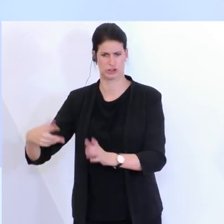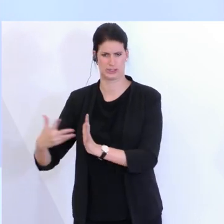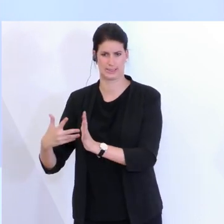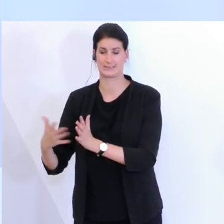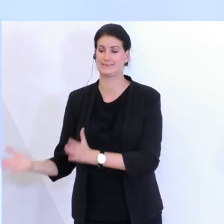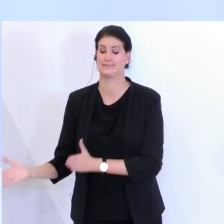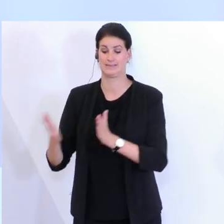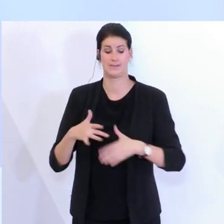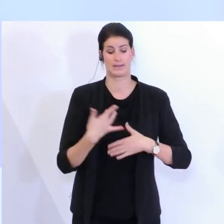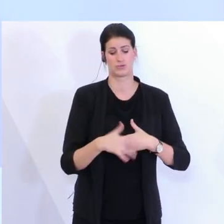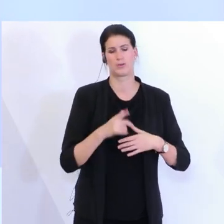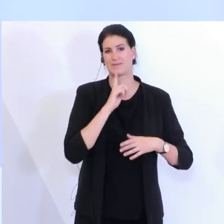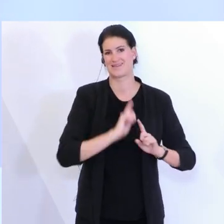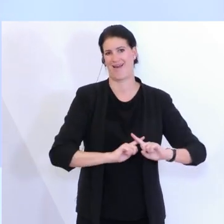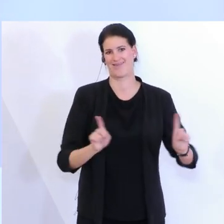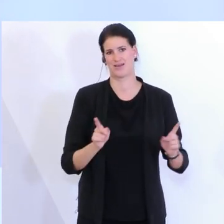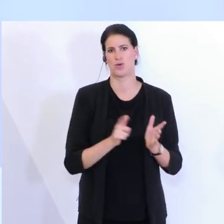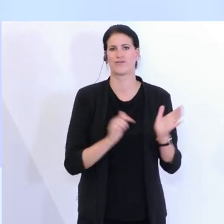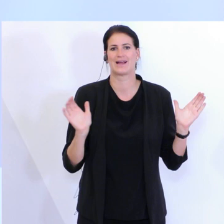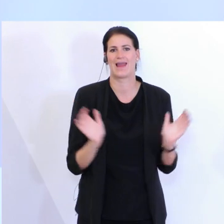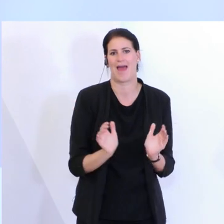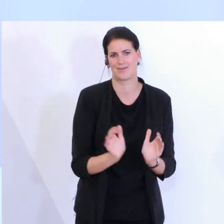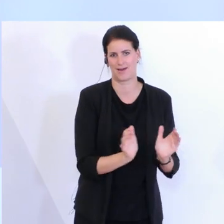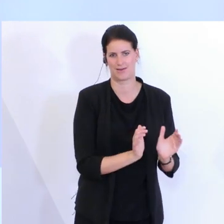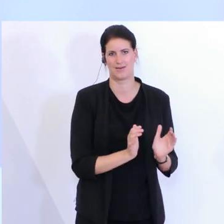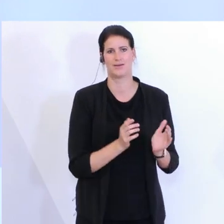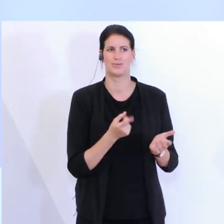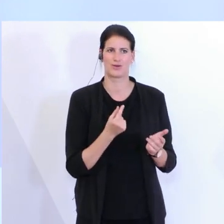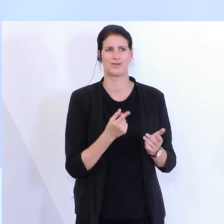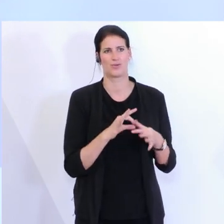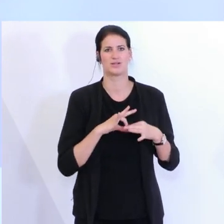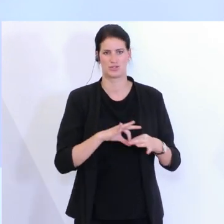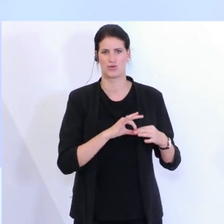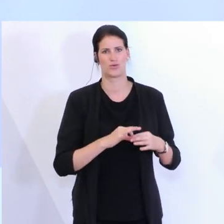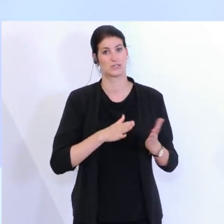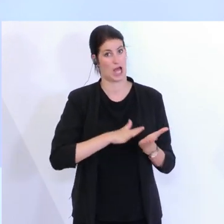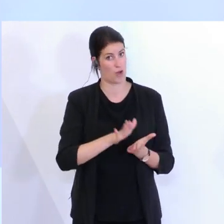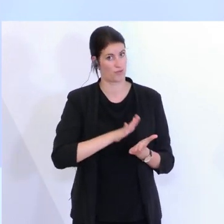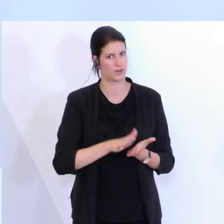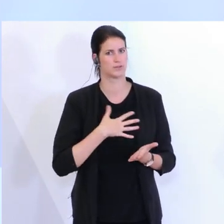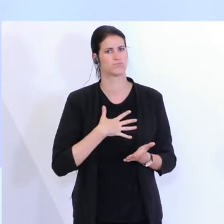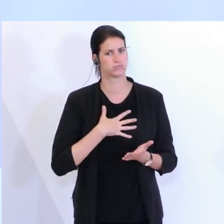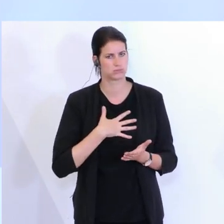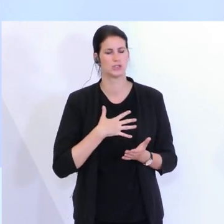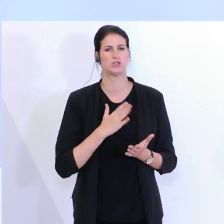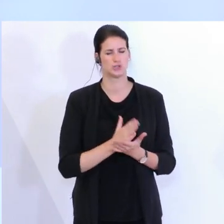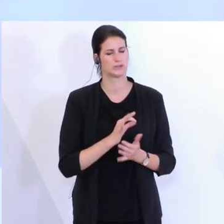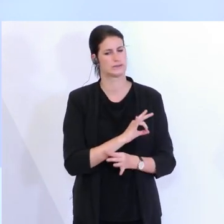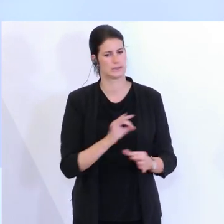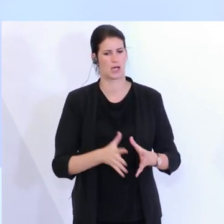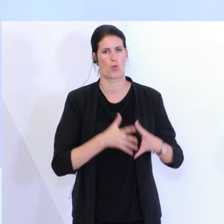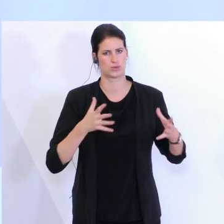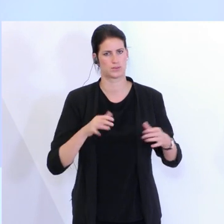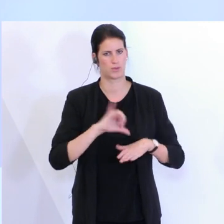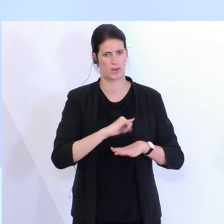kleinteiliger auch strukturiert. Also von dem ganzen Organisationsaufwand ist es durchaus ein sehr, sehr großes und umfassendes Projekt.